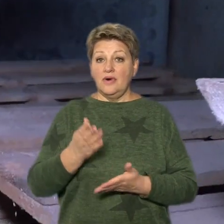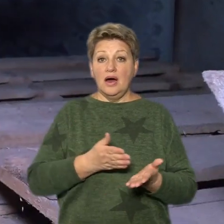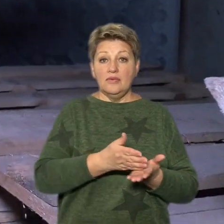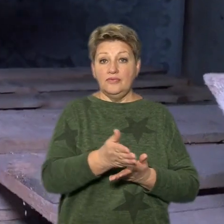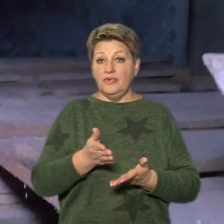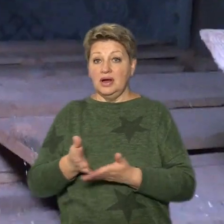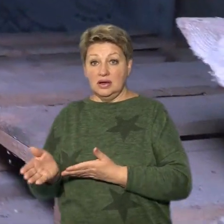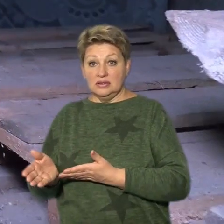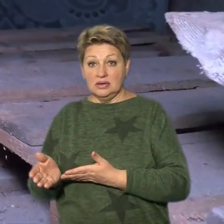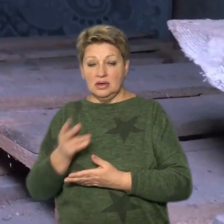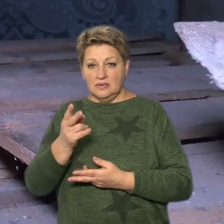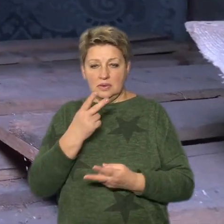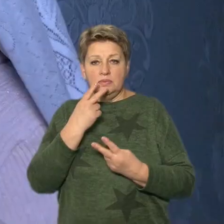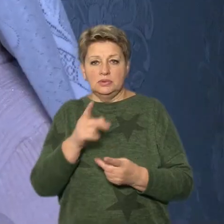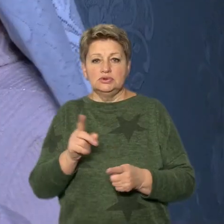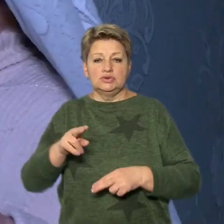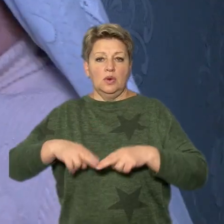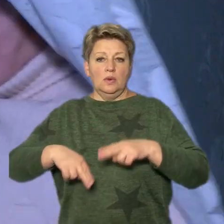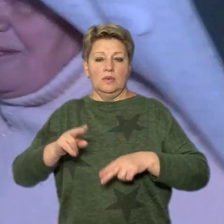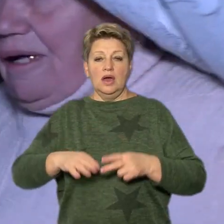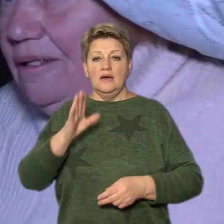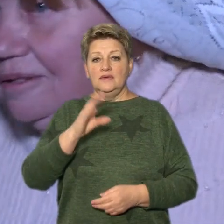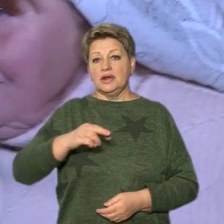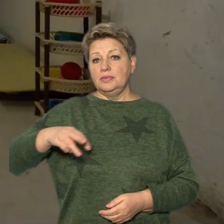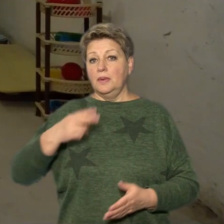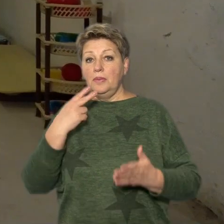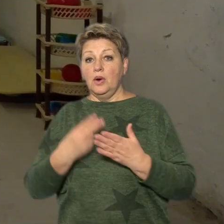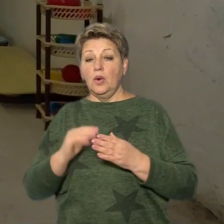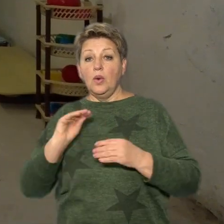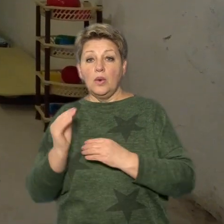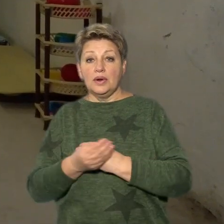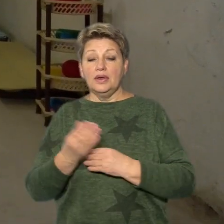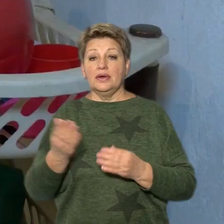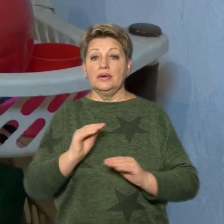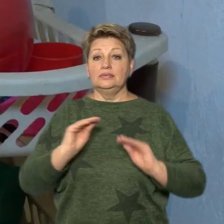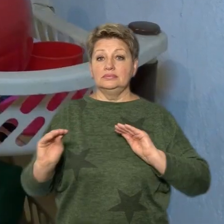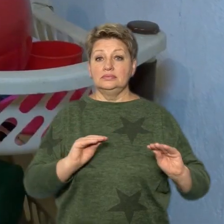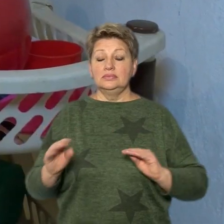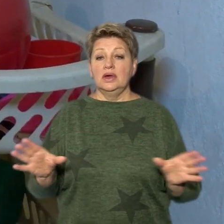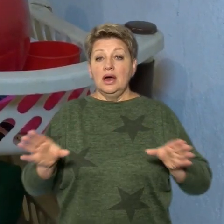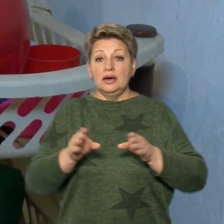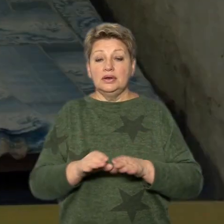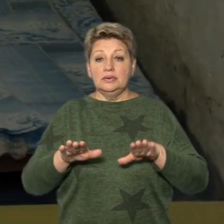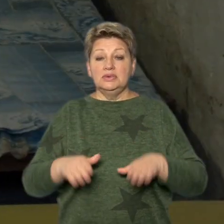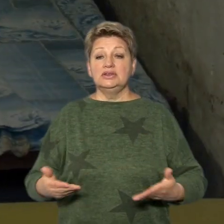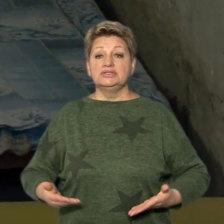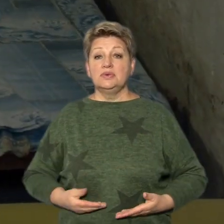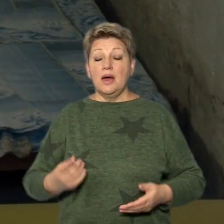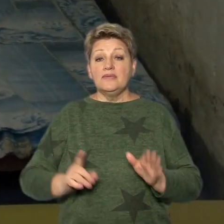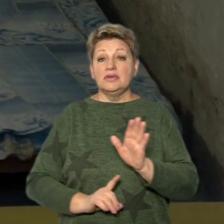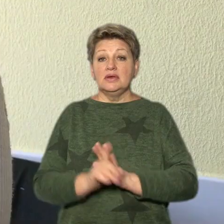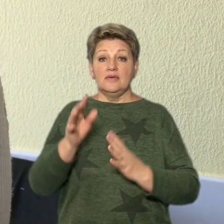ви подивіться, яку споруду згородили. Віра Михайлівна показує укриття, яке облаштували разом із місцевими жителями у перші дні